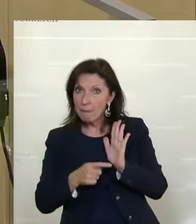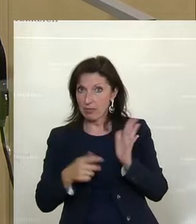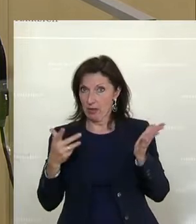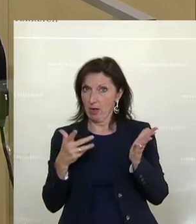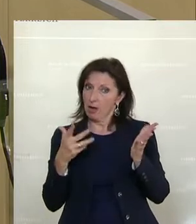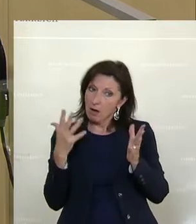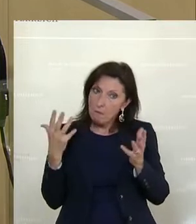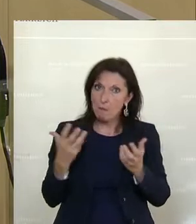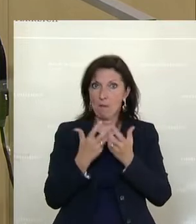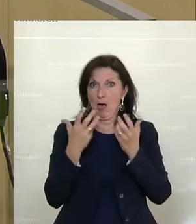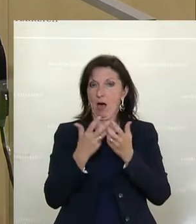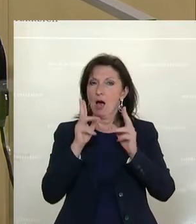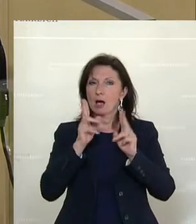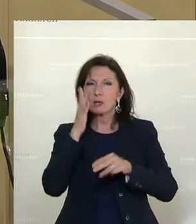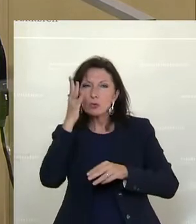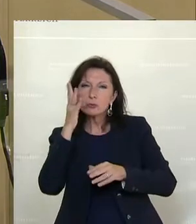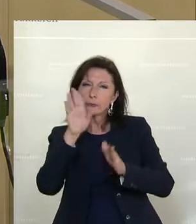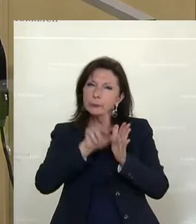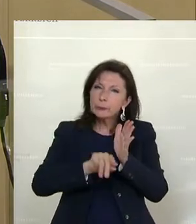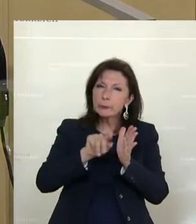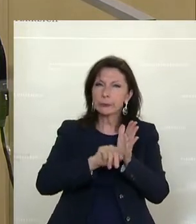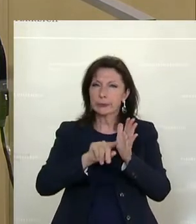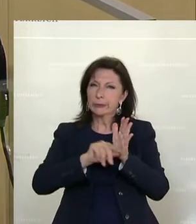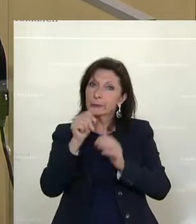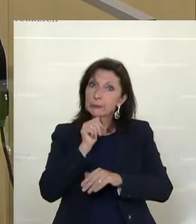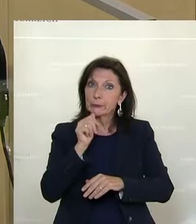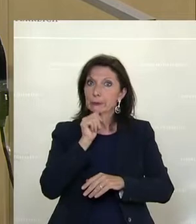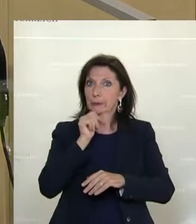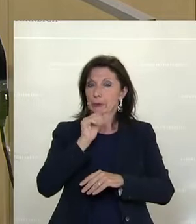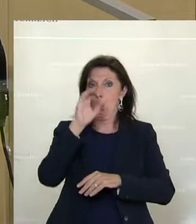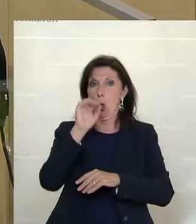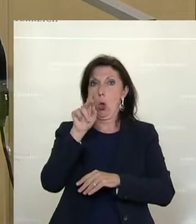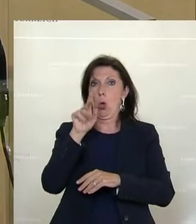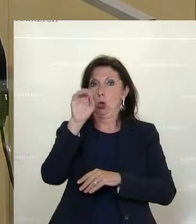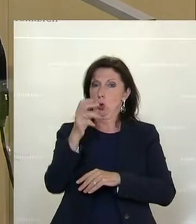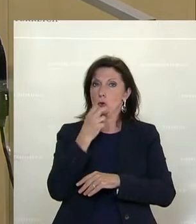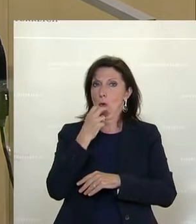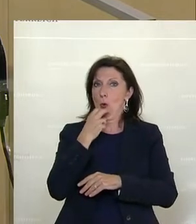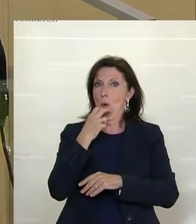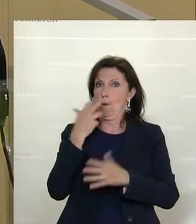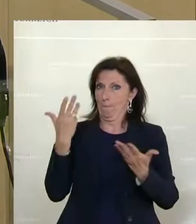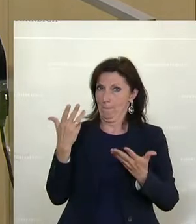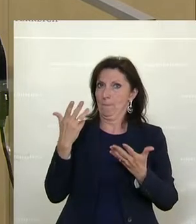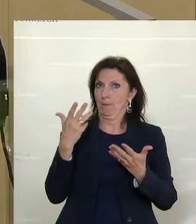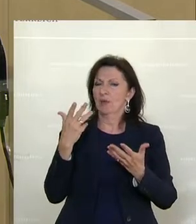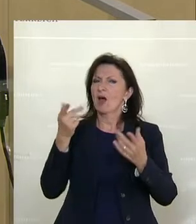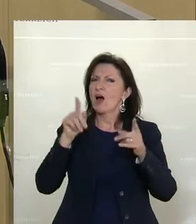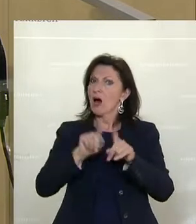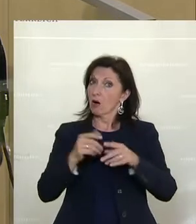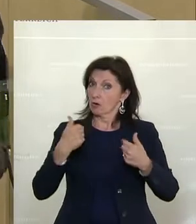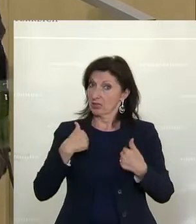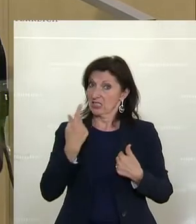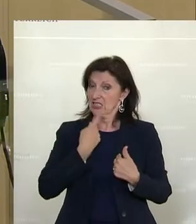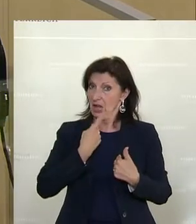günstige, eine grüne, eine versorgungssichere Ökostrom-Zukunft zu sorgen. Und auch ich darf